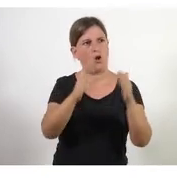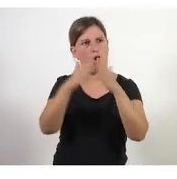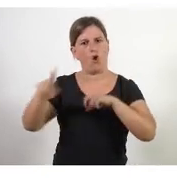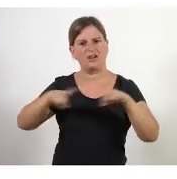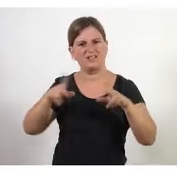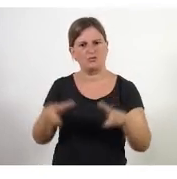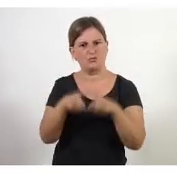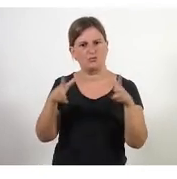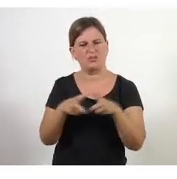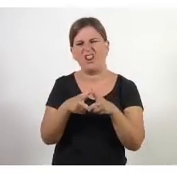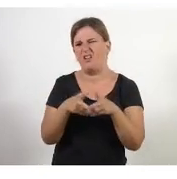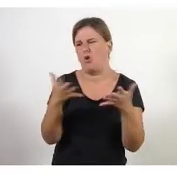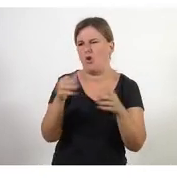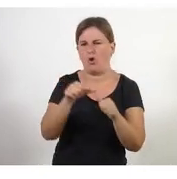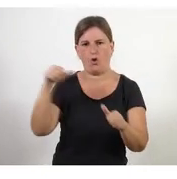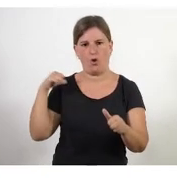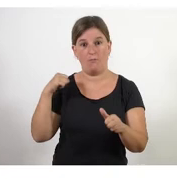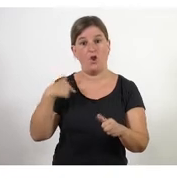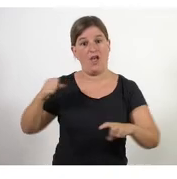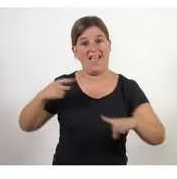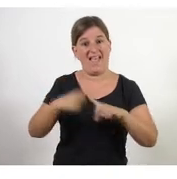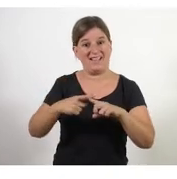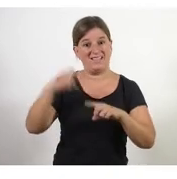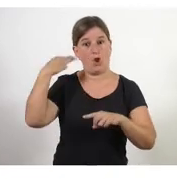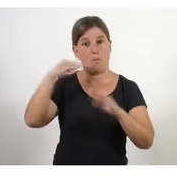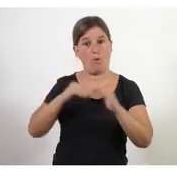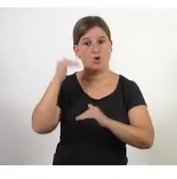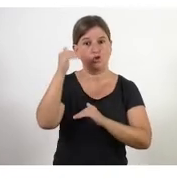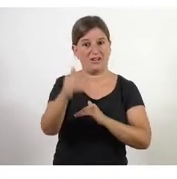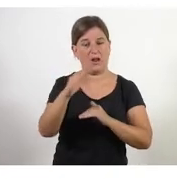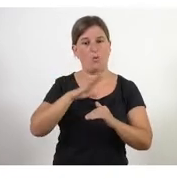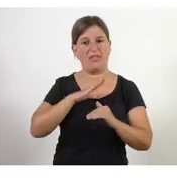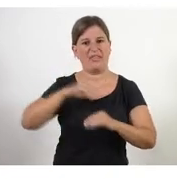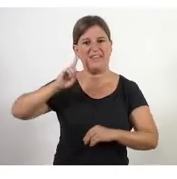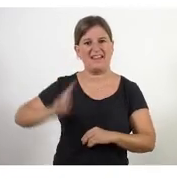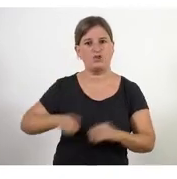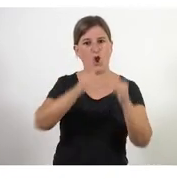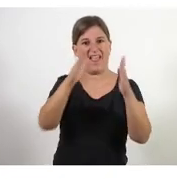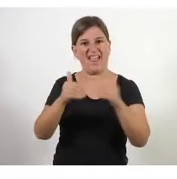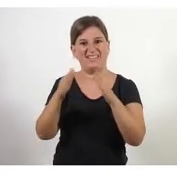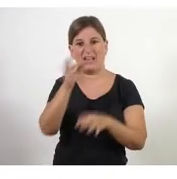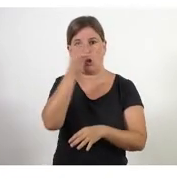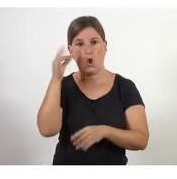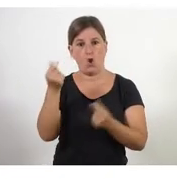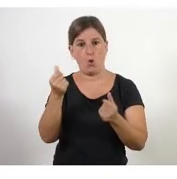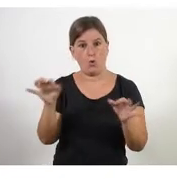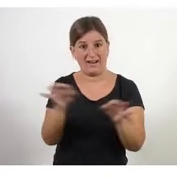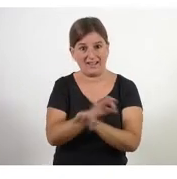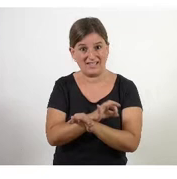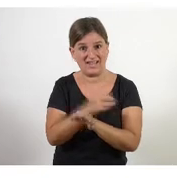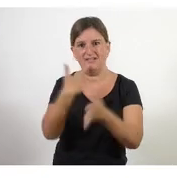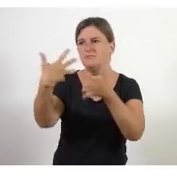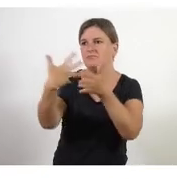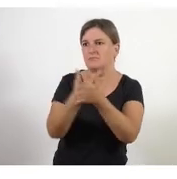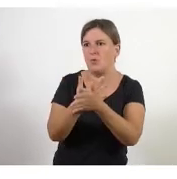quan vaig fer el postgrau de direcció d'entitats no lucratives, ens deixaven com molt clar aquell punt